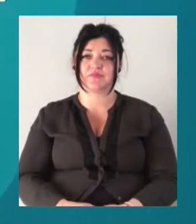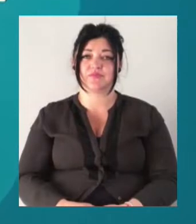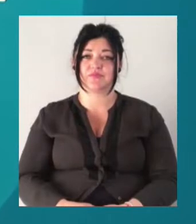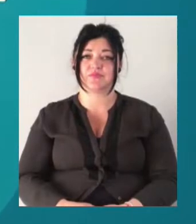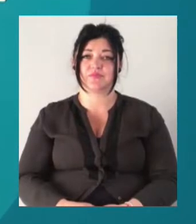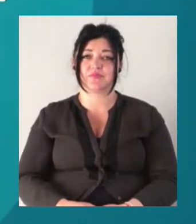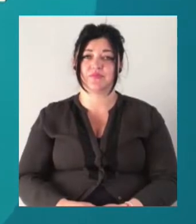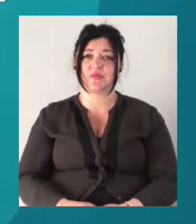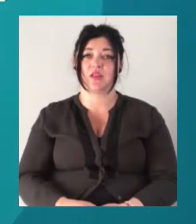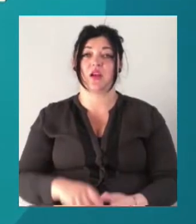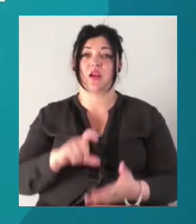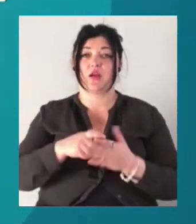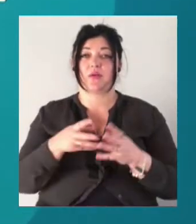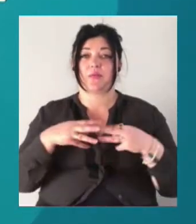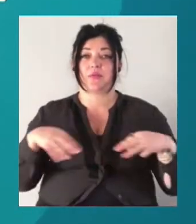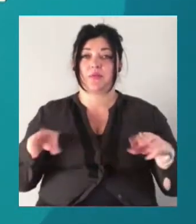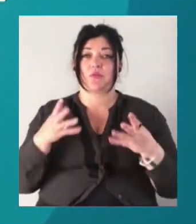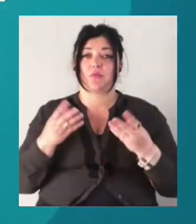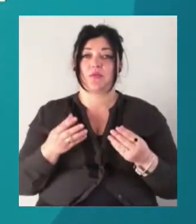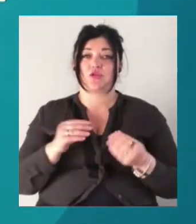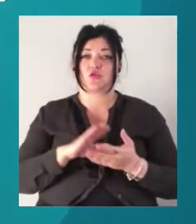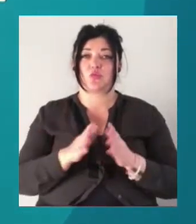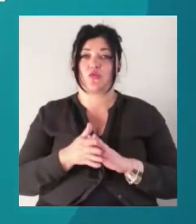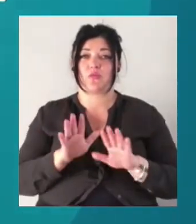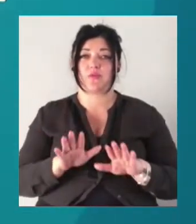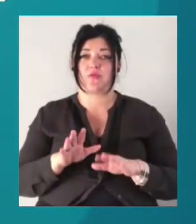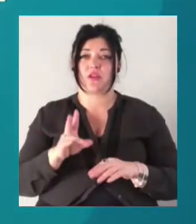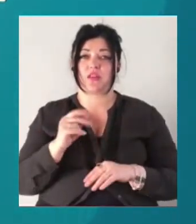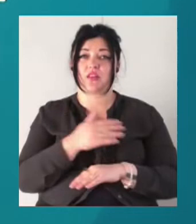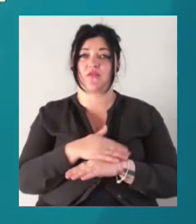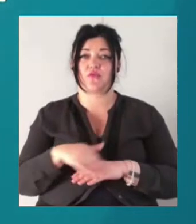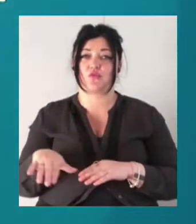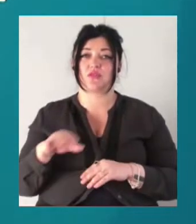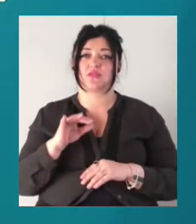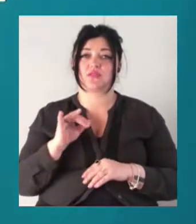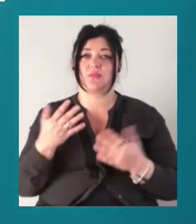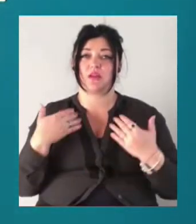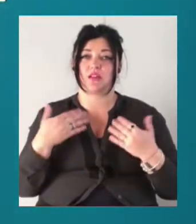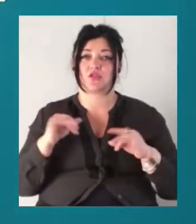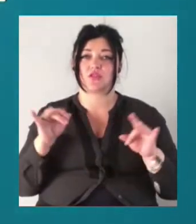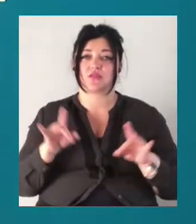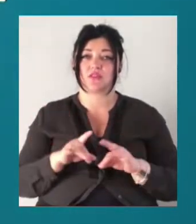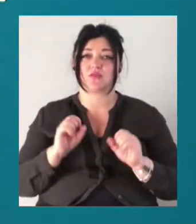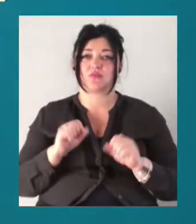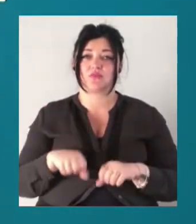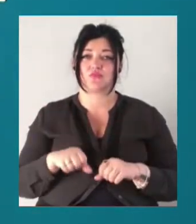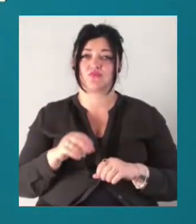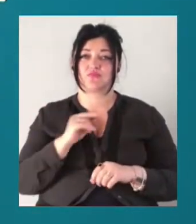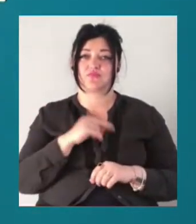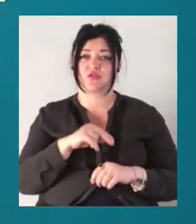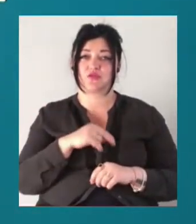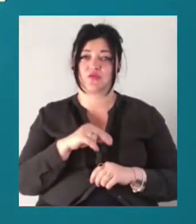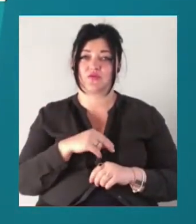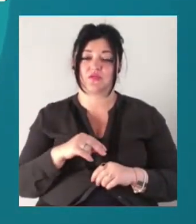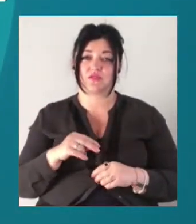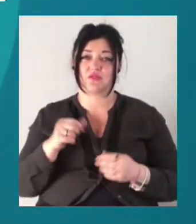міністрів пом'якшив умови перебування на вулицях та на літніх майданчиках ресторанів, де раніше дозволялося перебувати виключно двом людям за столом.